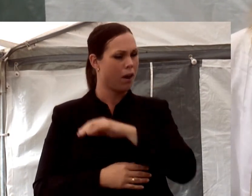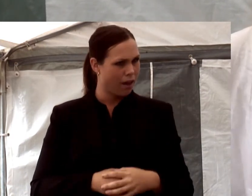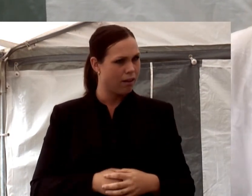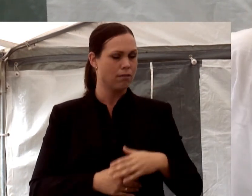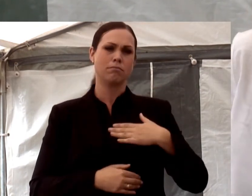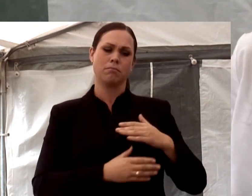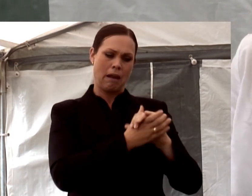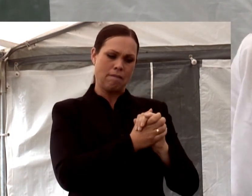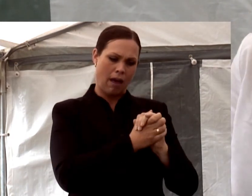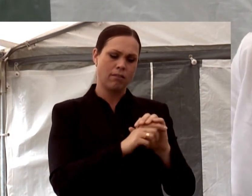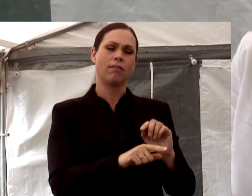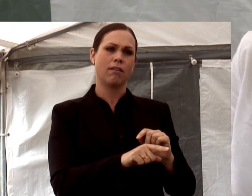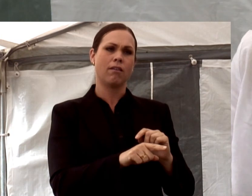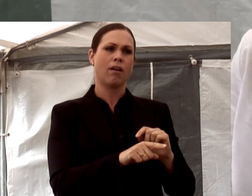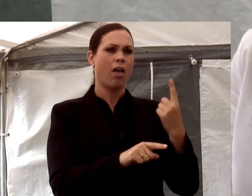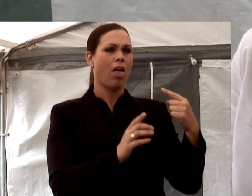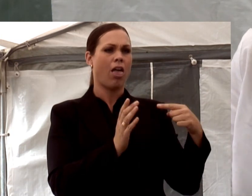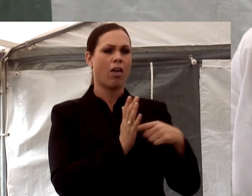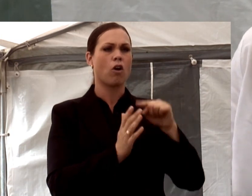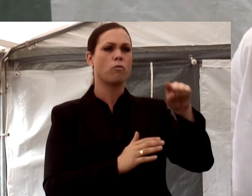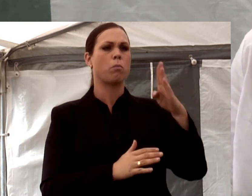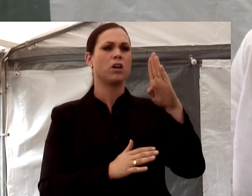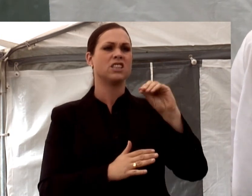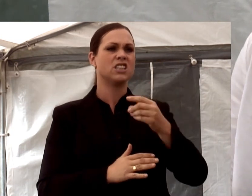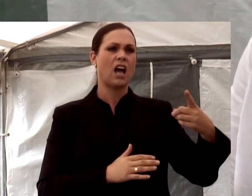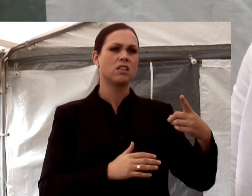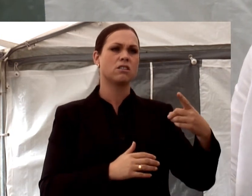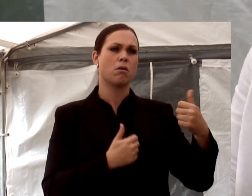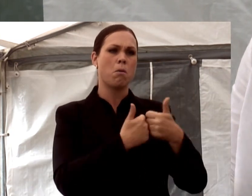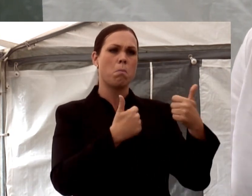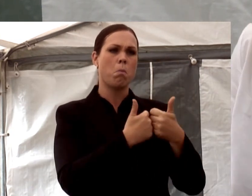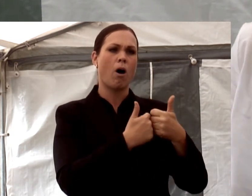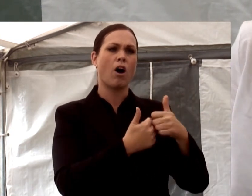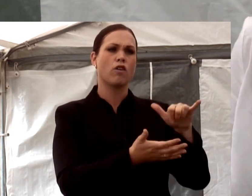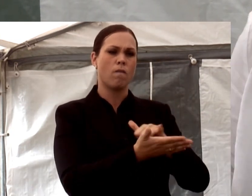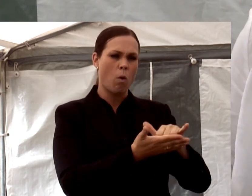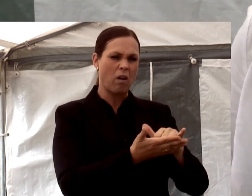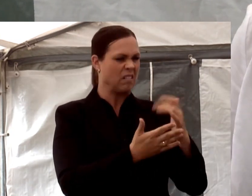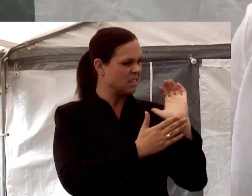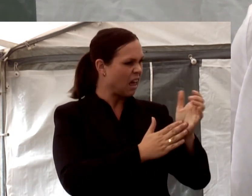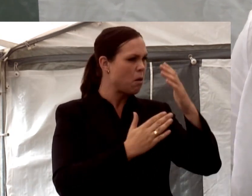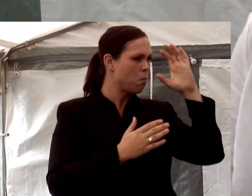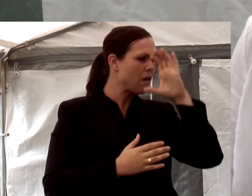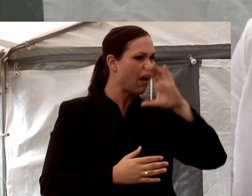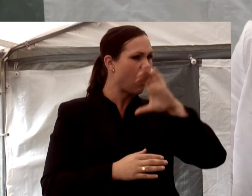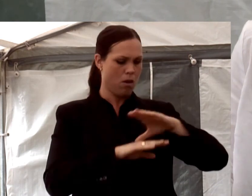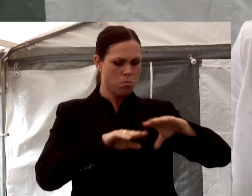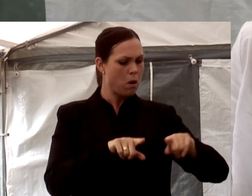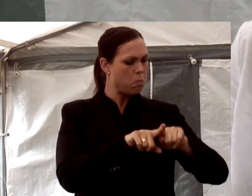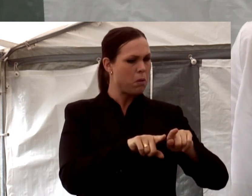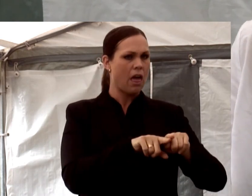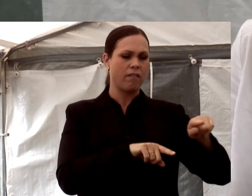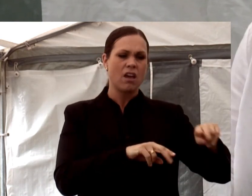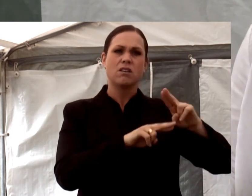En vän till mig var en gång på en jazzbar i New York. Det var ganska sent och bredvid honom, på bordet bredvid, där satte det en